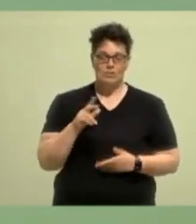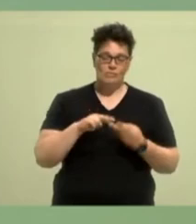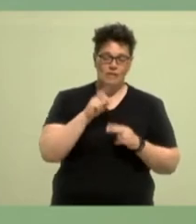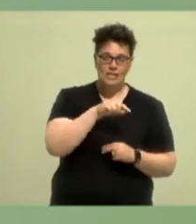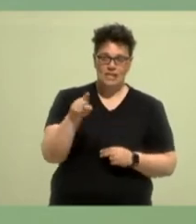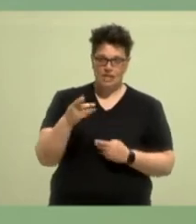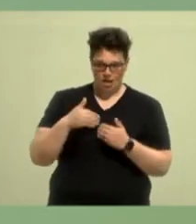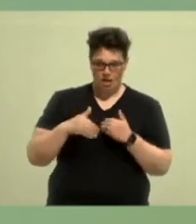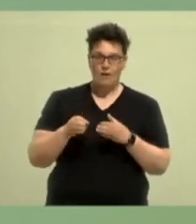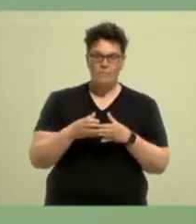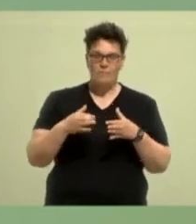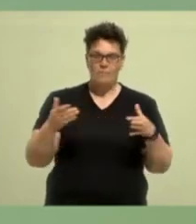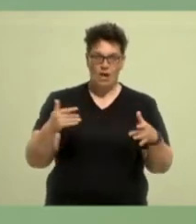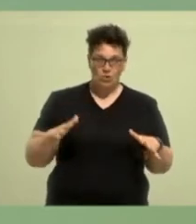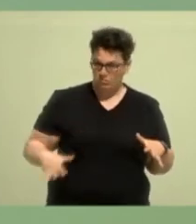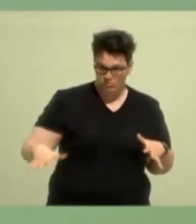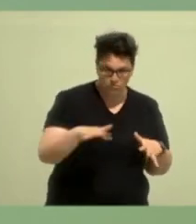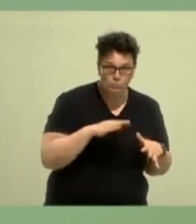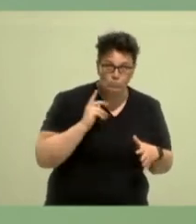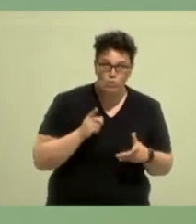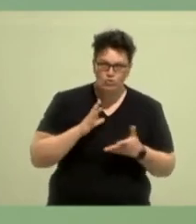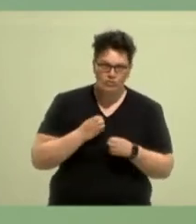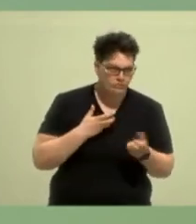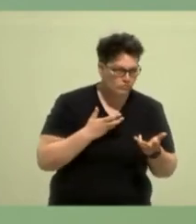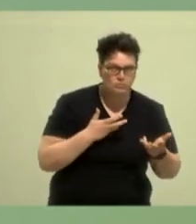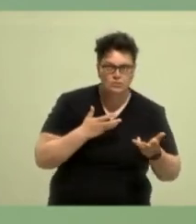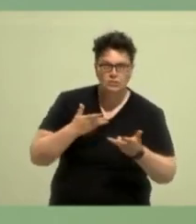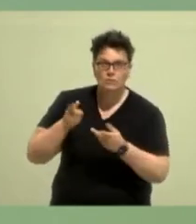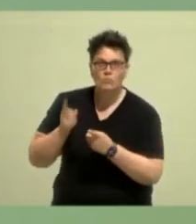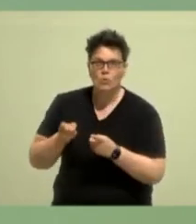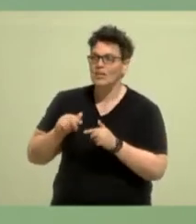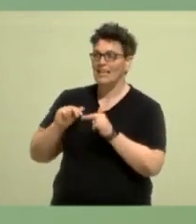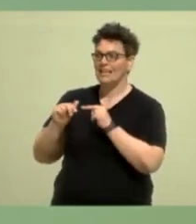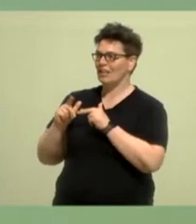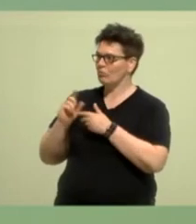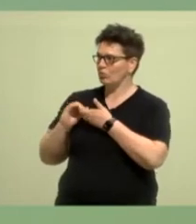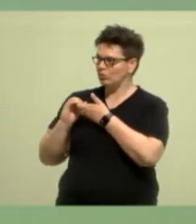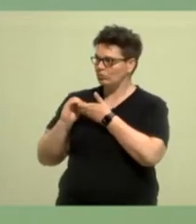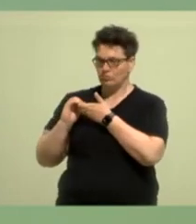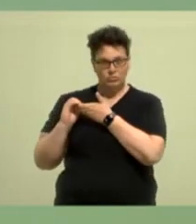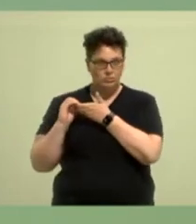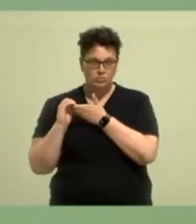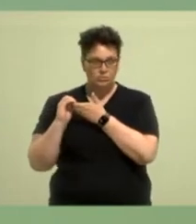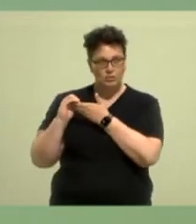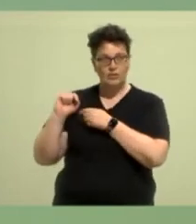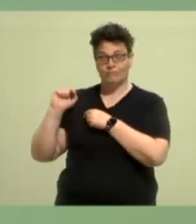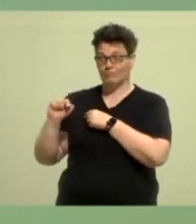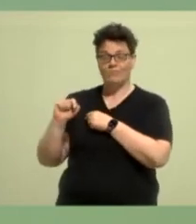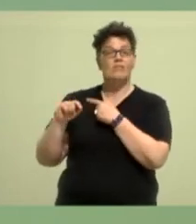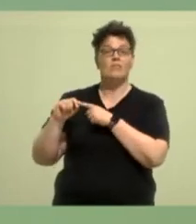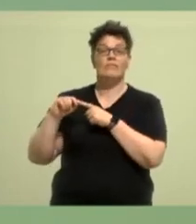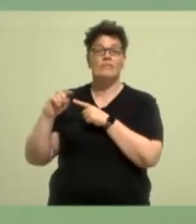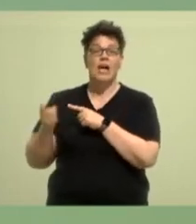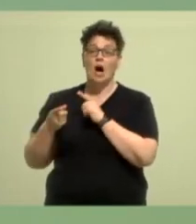all denen müssen wir im Austausch bleiben. Müssen wir gerade in der Regierung so eng beieinander bleiben, wie irgendwie möglich. Auch mit den